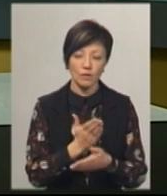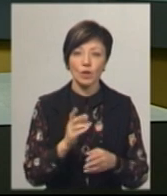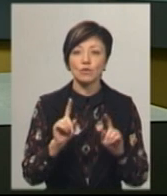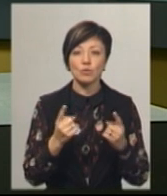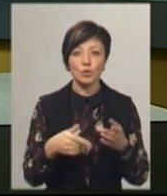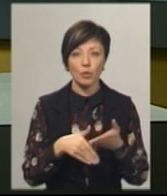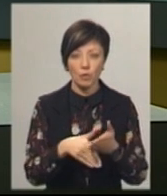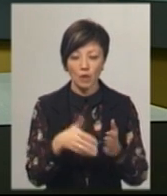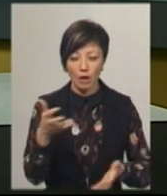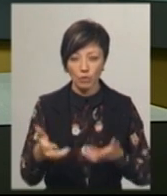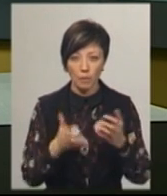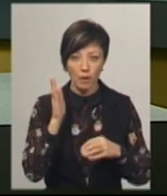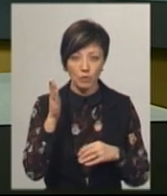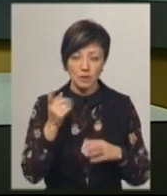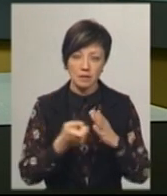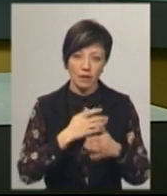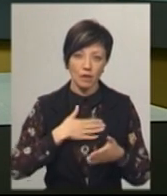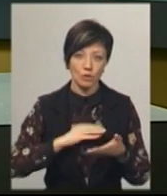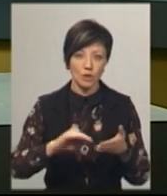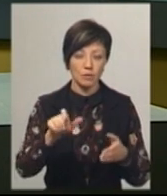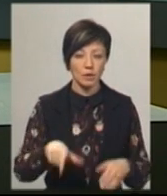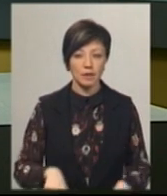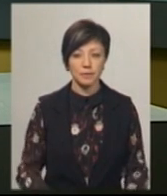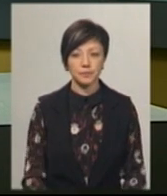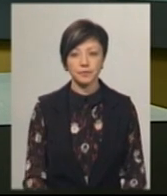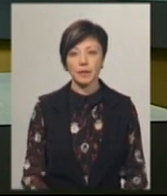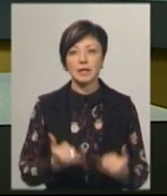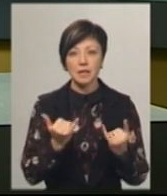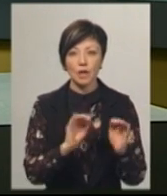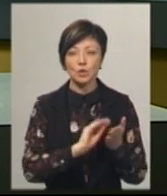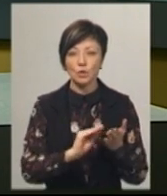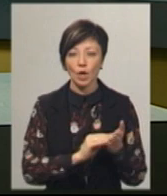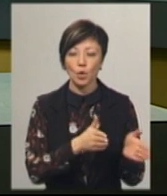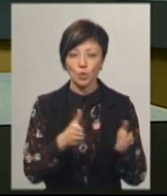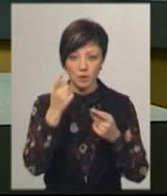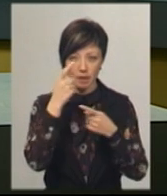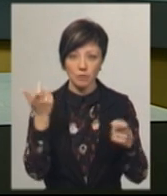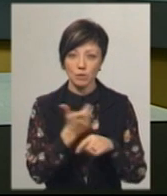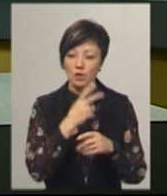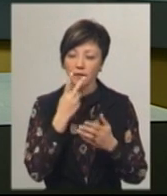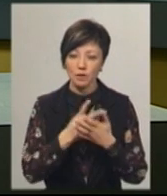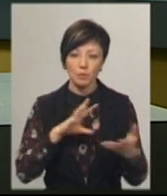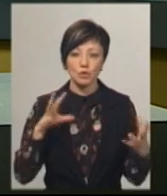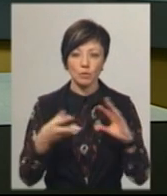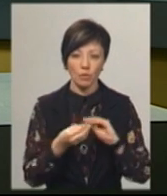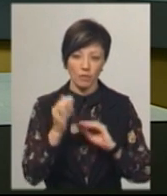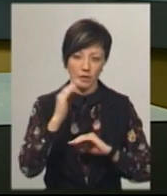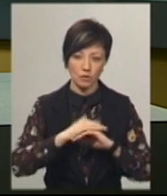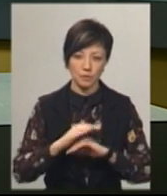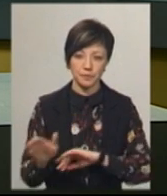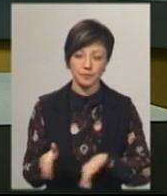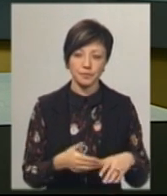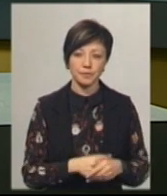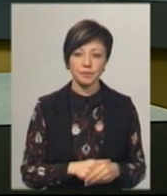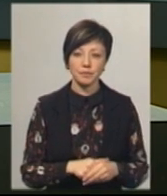чому допоможе археологам у майбутнього, дізнавалася Тетяна Ворожцова. Наразі сюжет готується до ефіру, більше дивіться у підсумковому випуску новин.